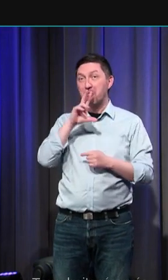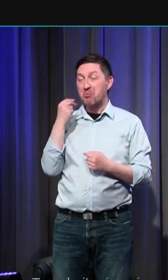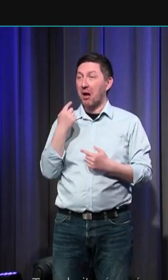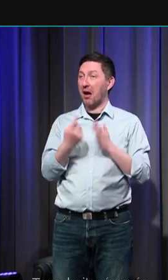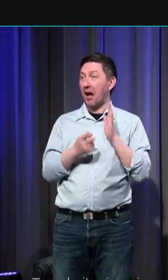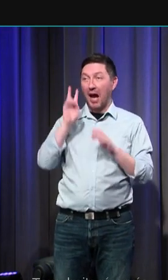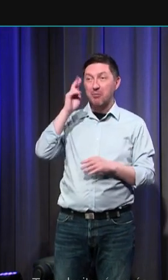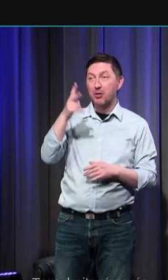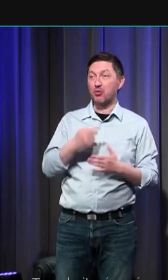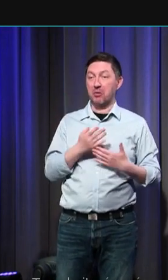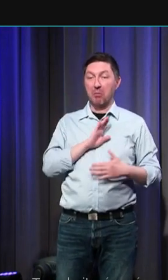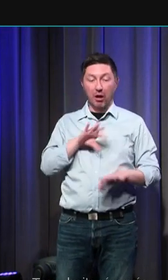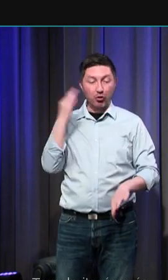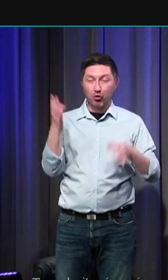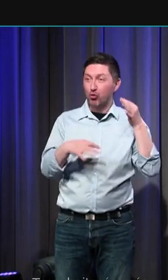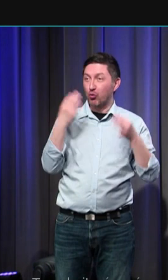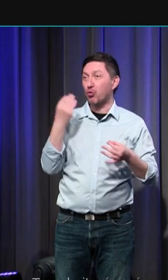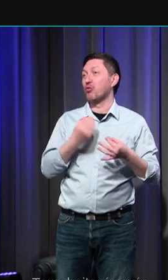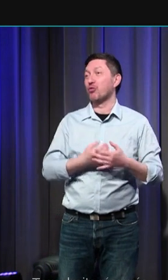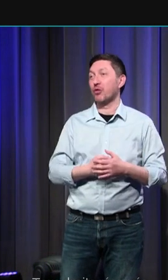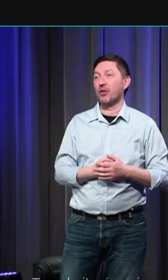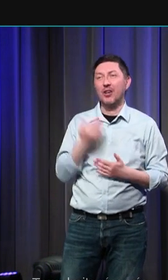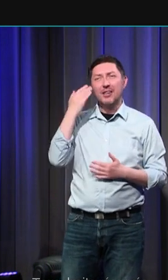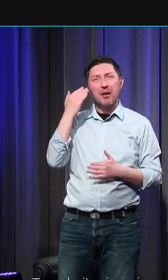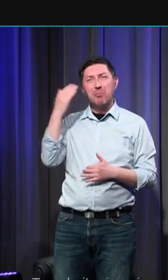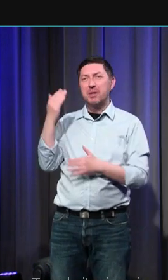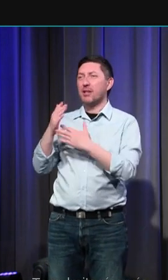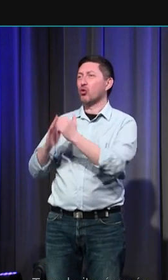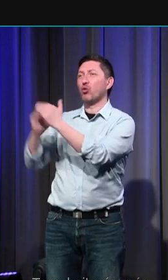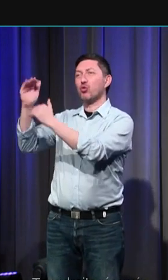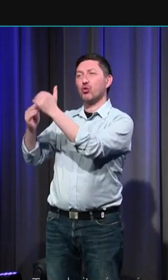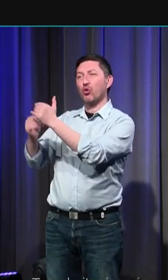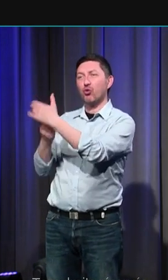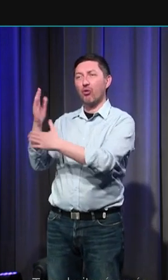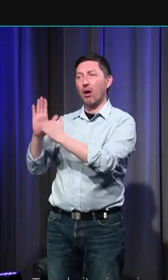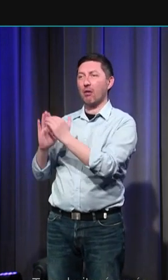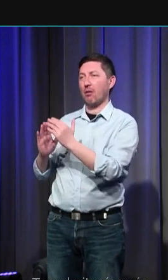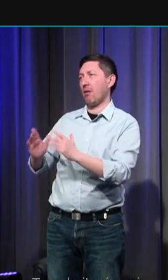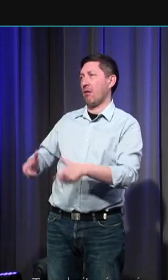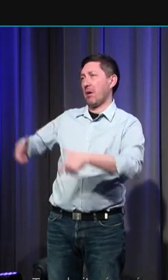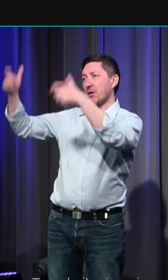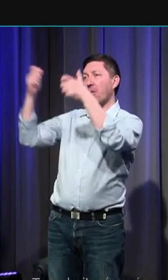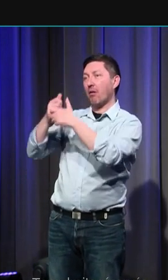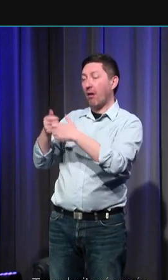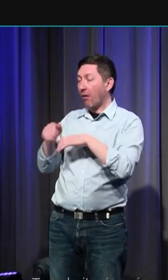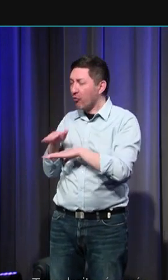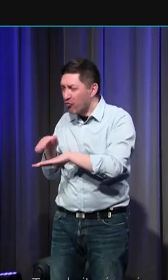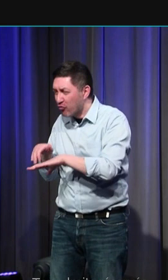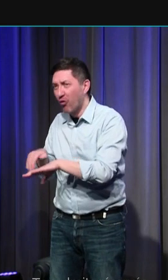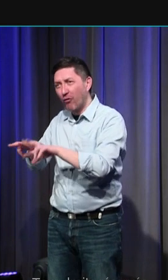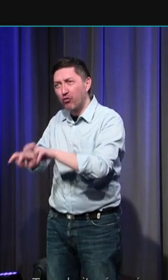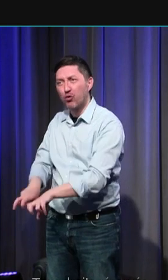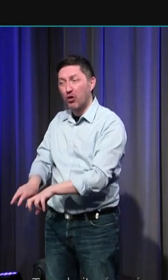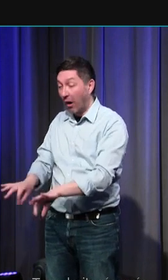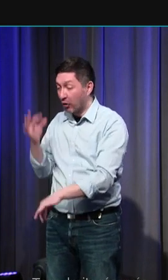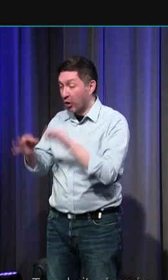au hasard des fouilles en archéologie préventive lorsque Sabine m'a demandé si à partir de l'approche funéraire